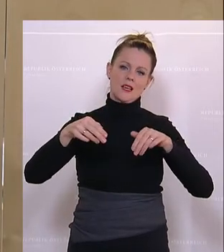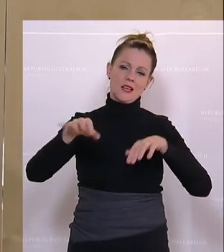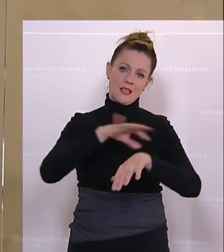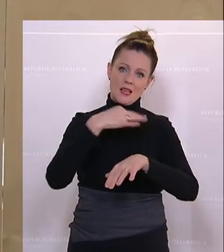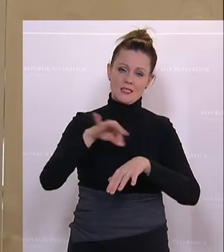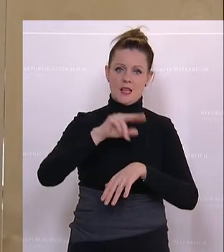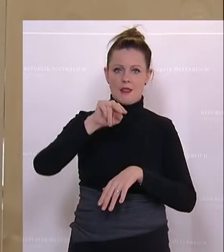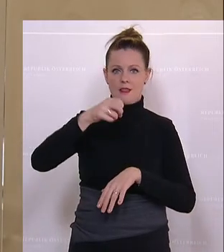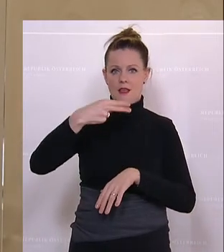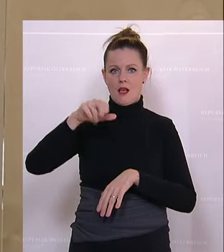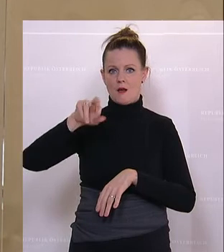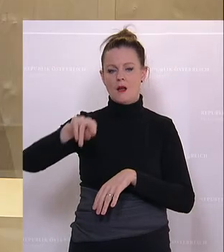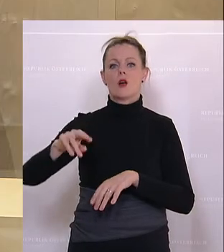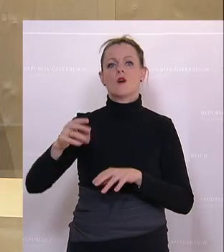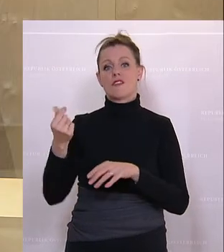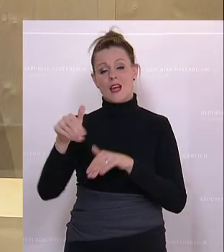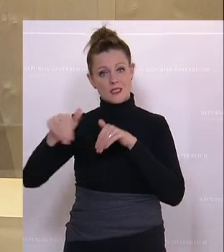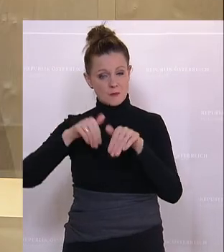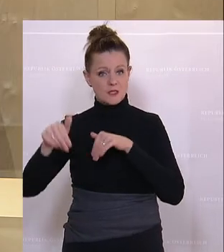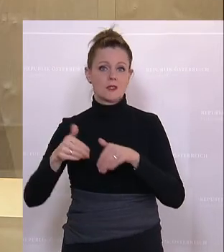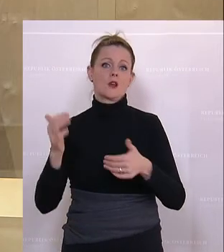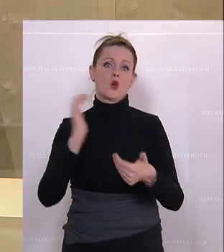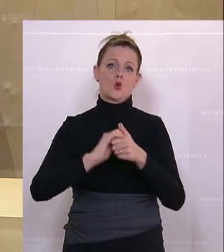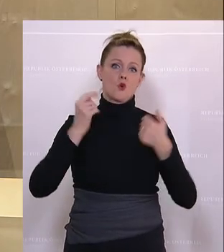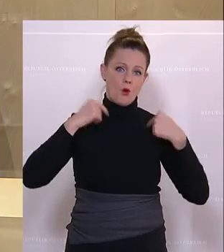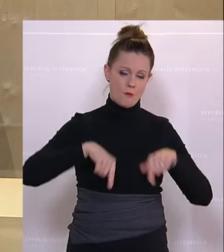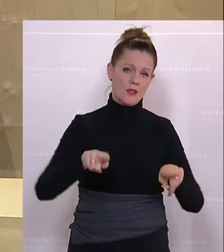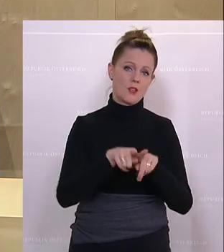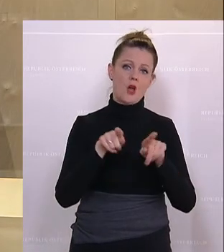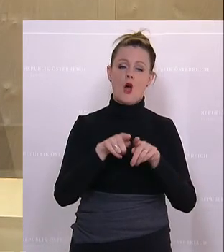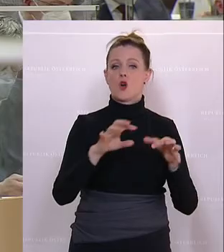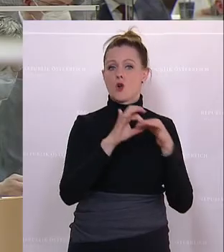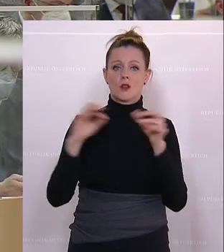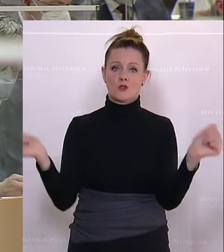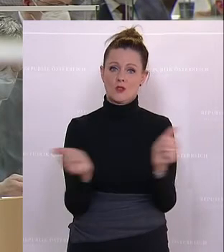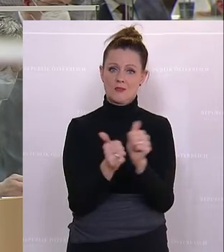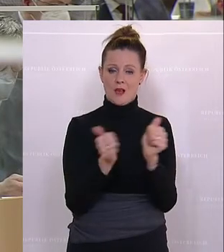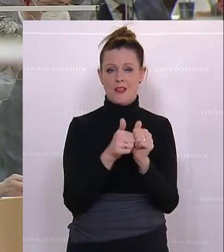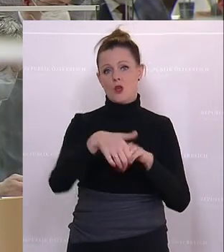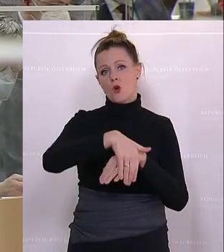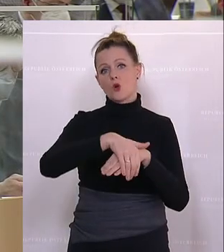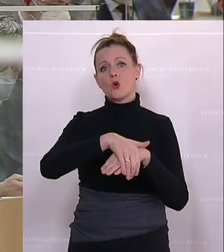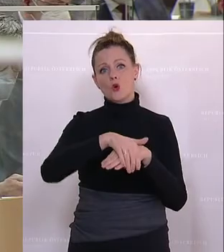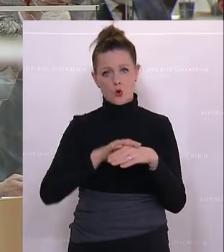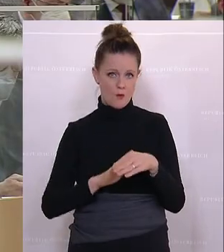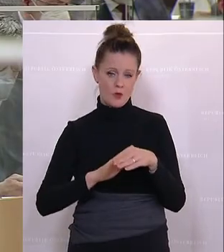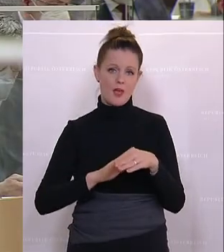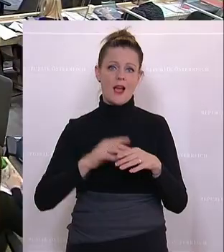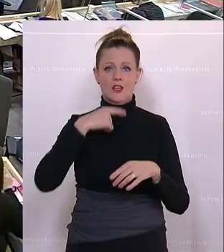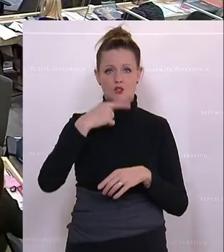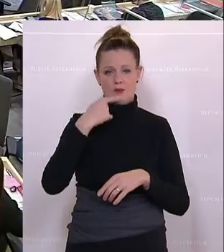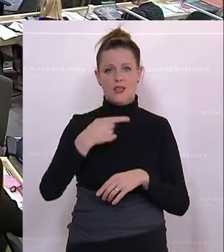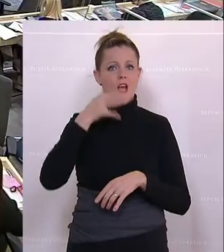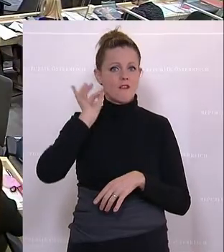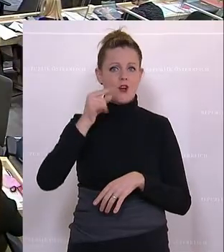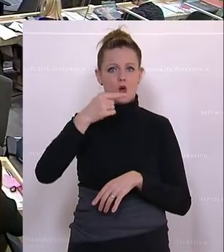bei unserem Finanzminister Magnus Brunner, bei unserem Klubbobmann, bei unserem Koalitionspartner mit der Kommunalsprecherin Elisabeth Götze. Und